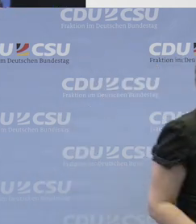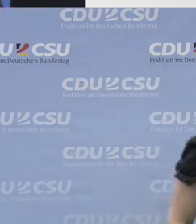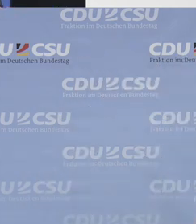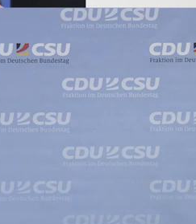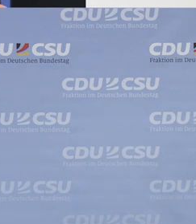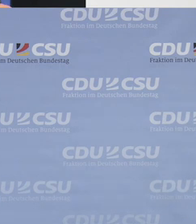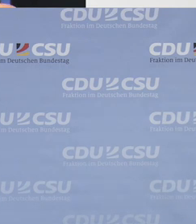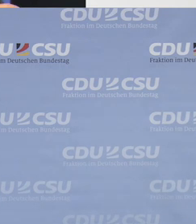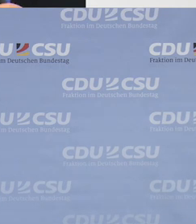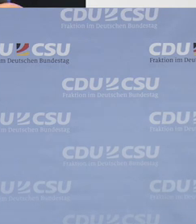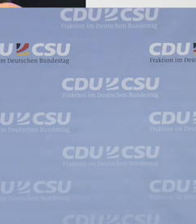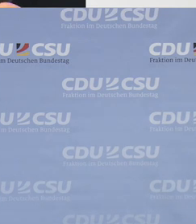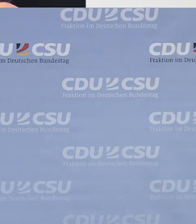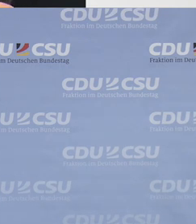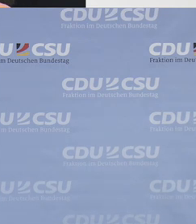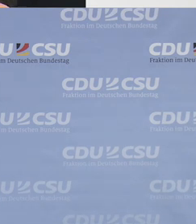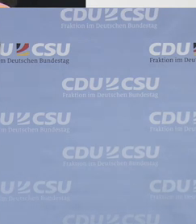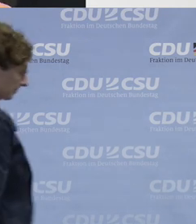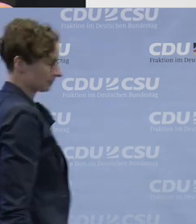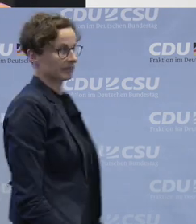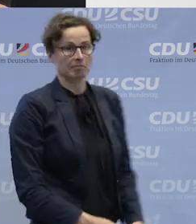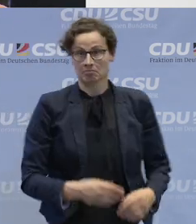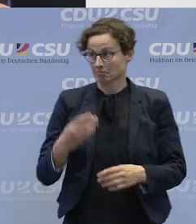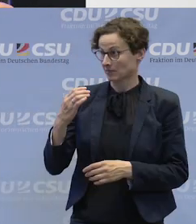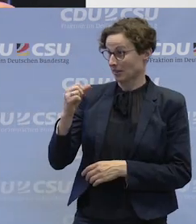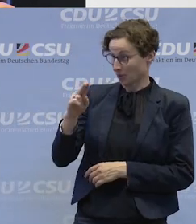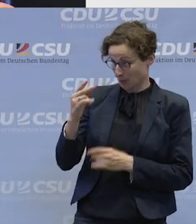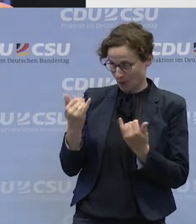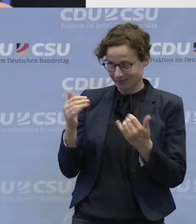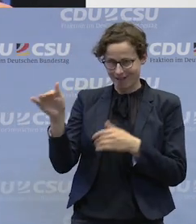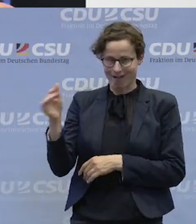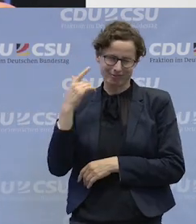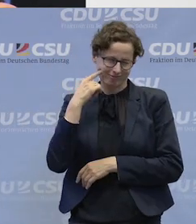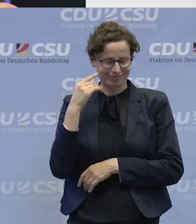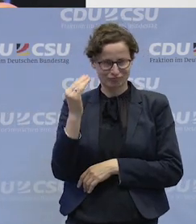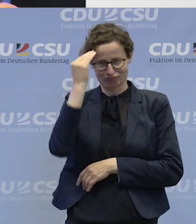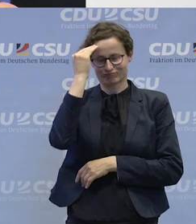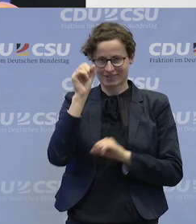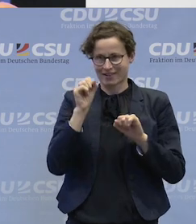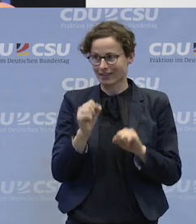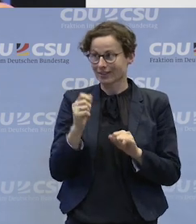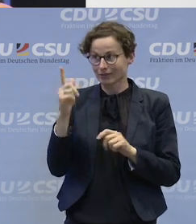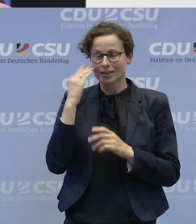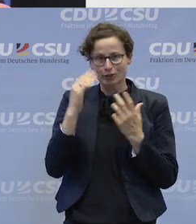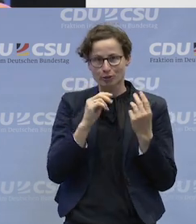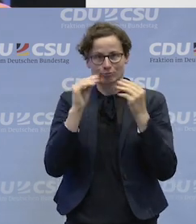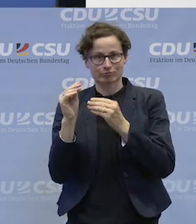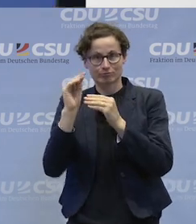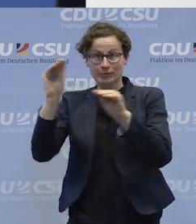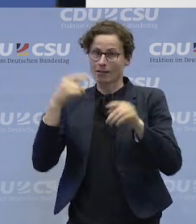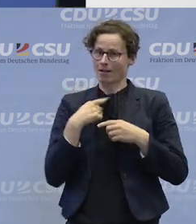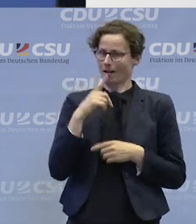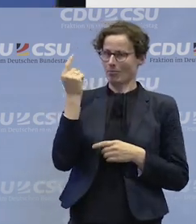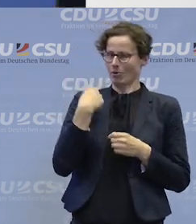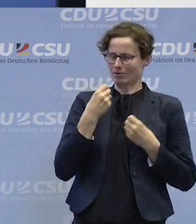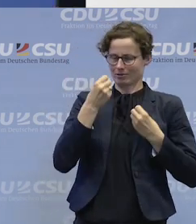Wenn Sie da Beratung brauchen, ich weiß nicht, ist jemand da von der CDU? Zwei, drei, glaube ich schon. Wenn Sie da Beratung brauchen, K-Produktion Hamburg hilft Ihnen.